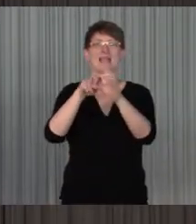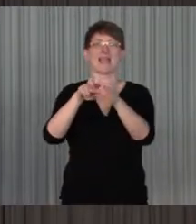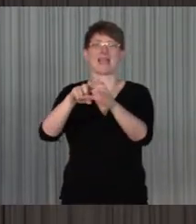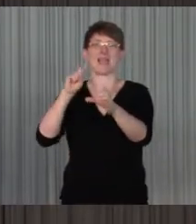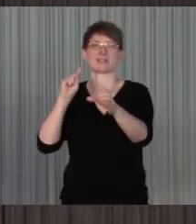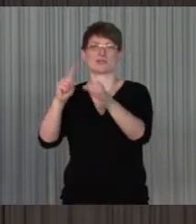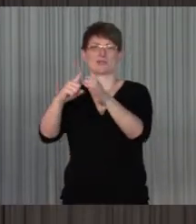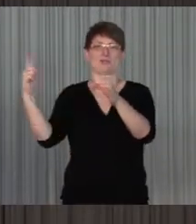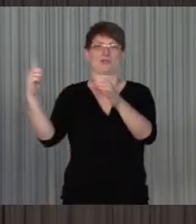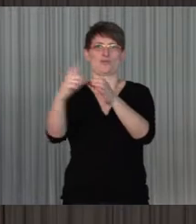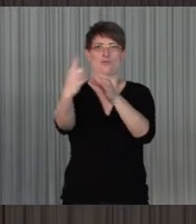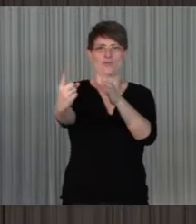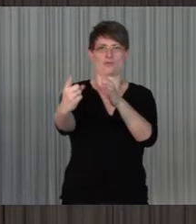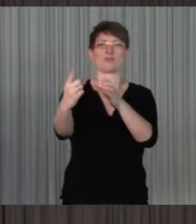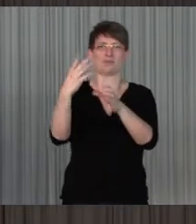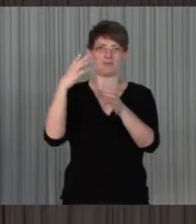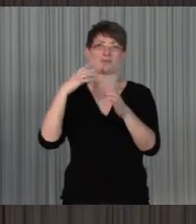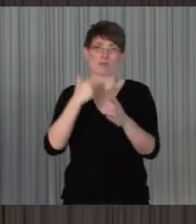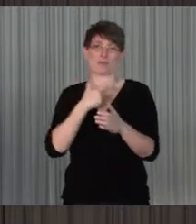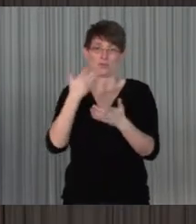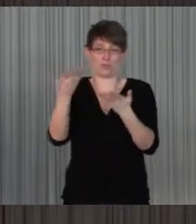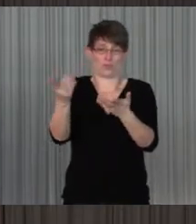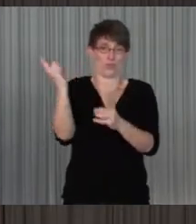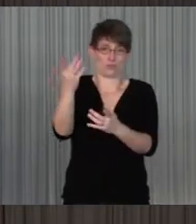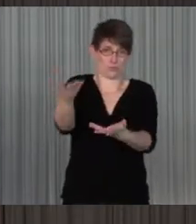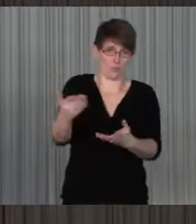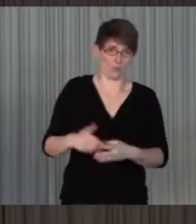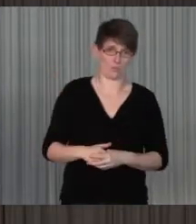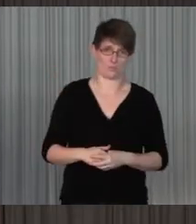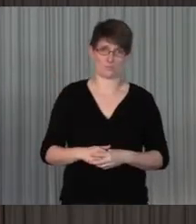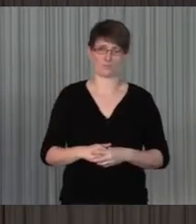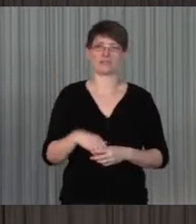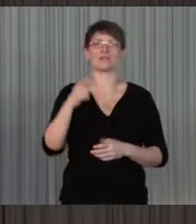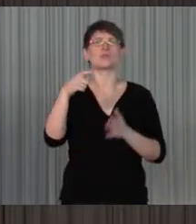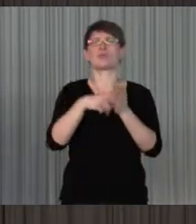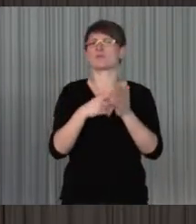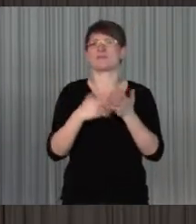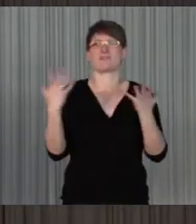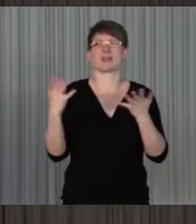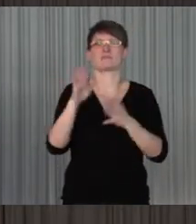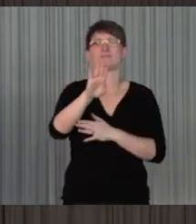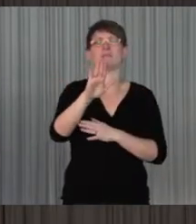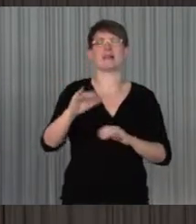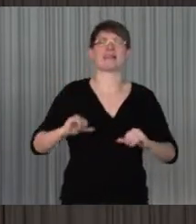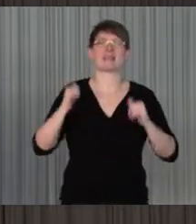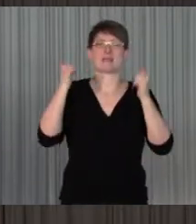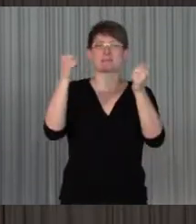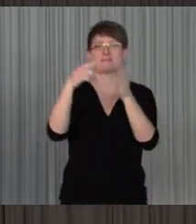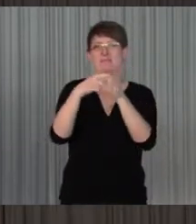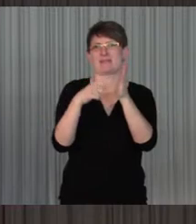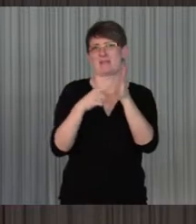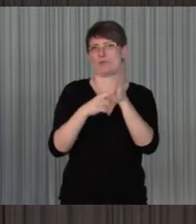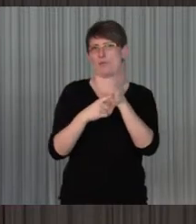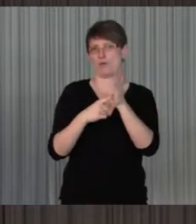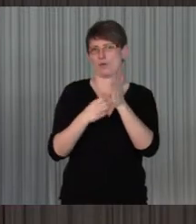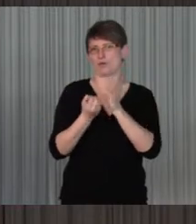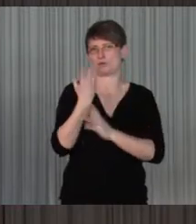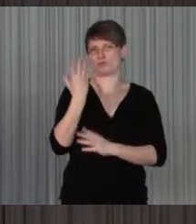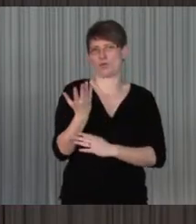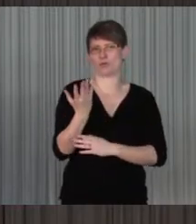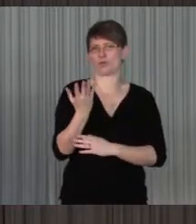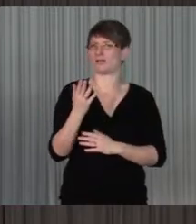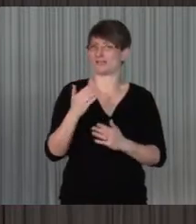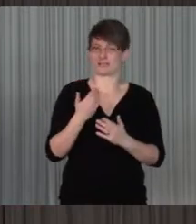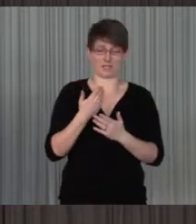bedroht ist. Das hat Gründe, die sozusagen in ihren Lebensbedingungen liegen. Also es ist